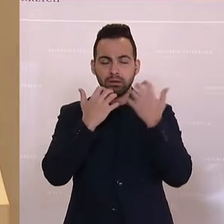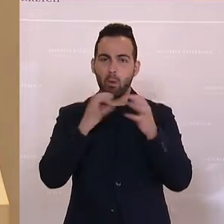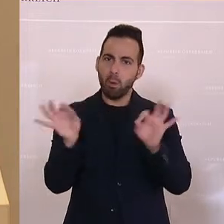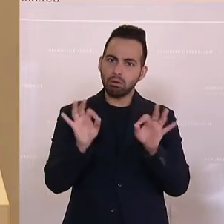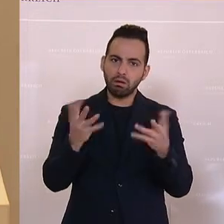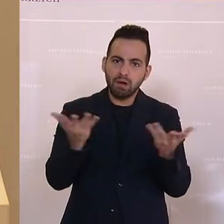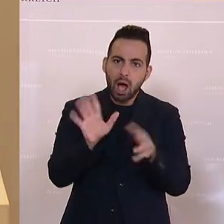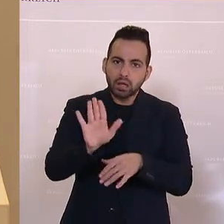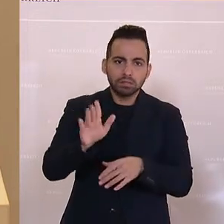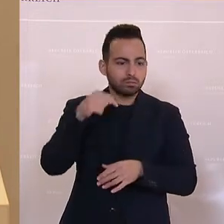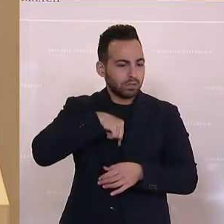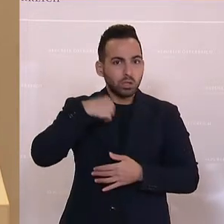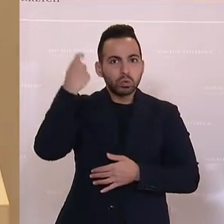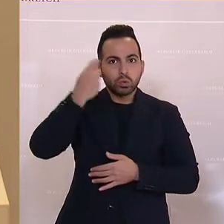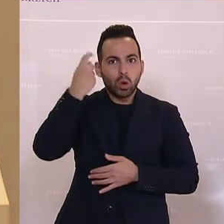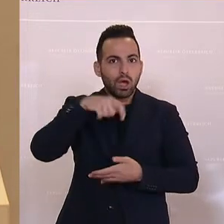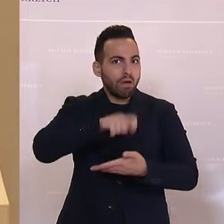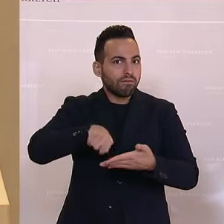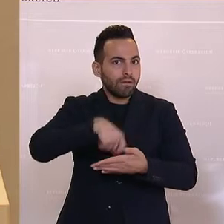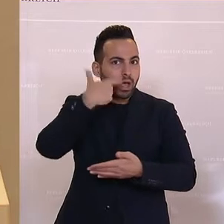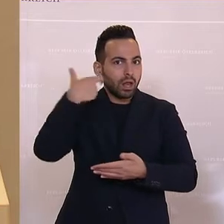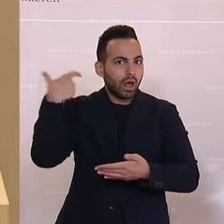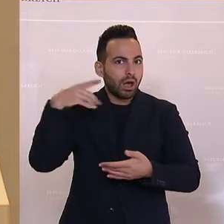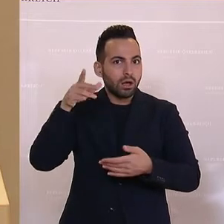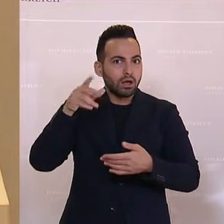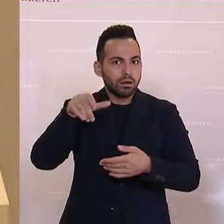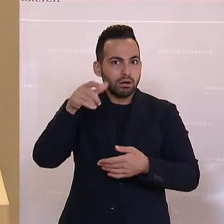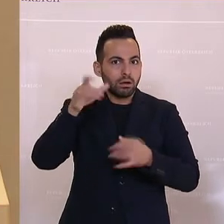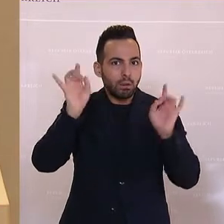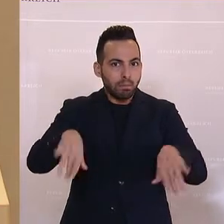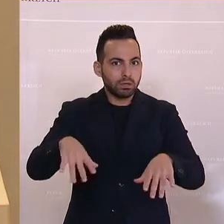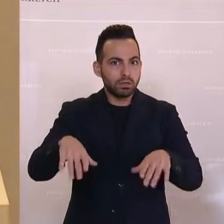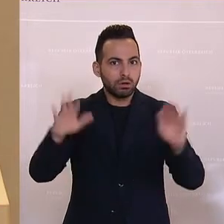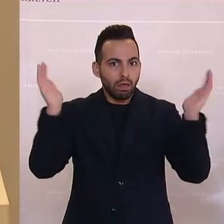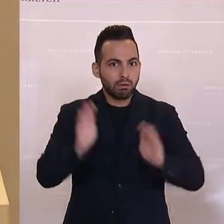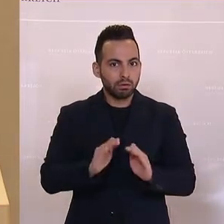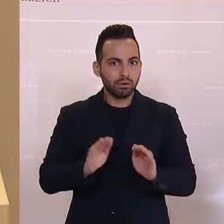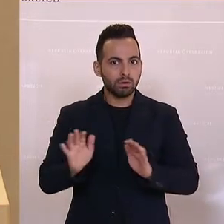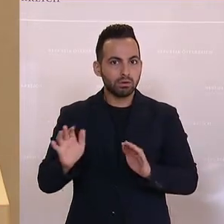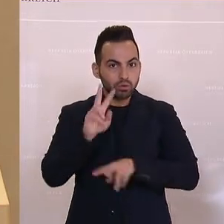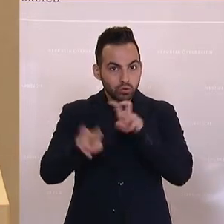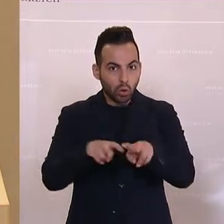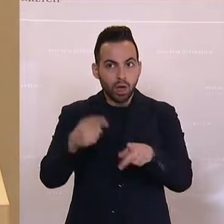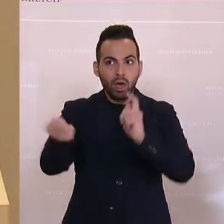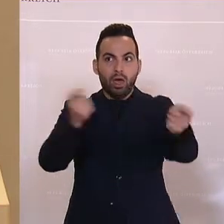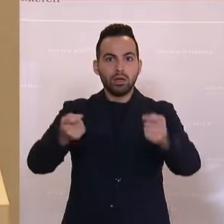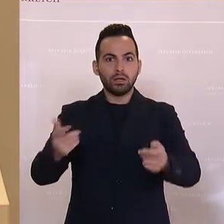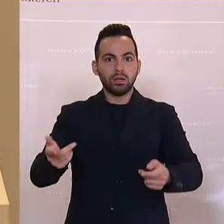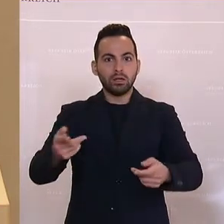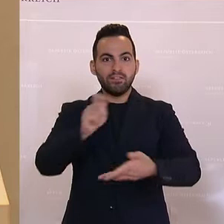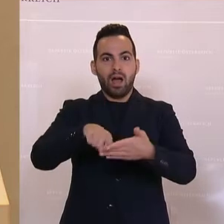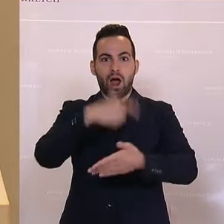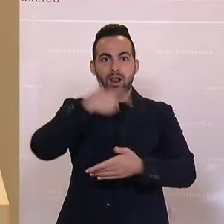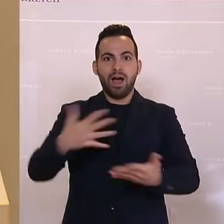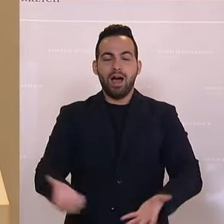große Sorge vor dem Verlust der Wählerstimmen, dass man hier versucht, mit Steuergeldern Wählerstimmen zurückzukaufen. Ich weiß es nicht.